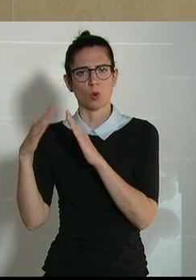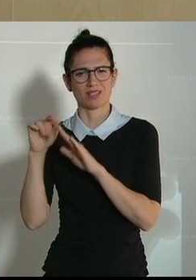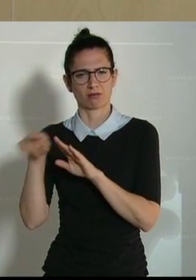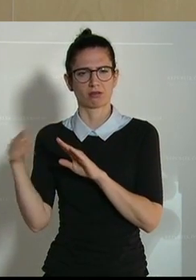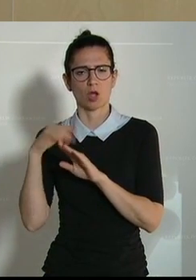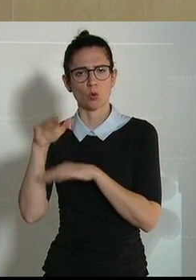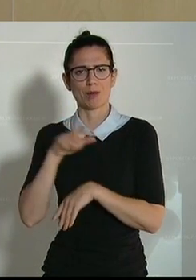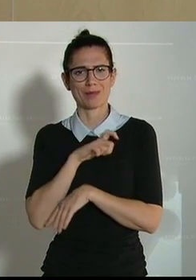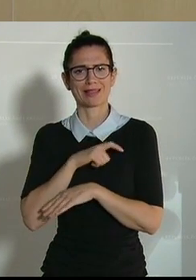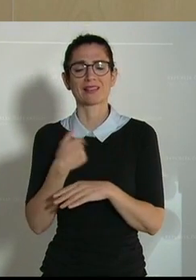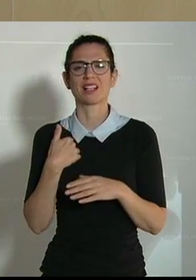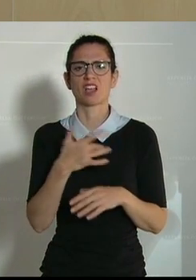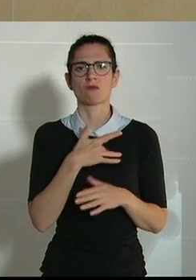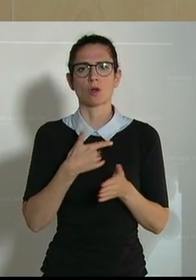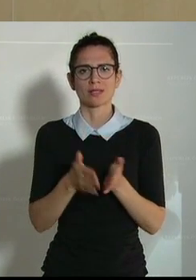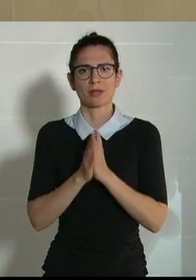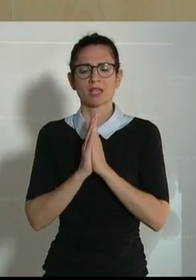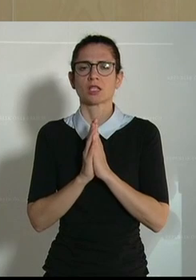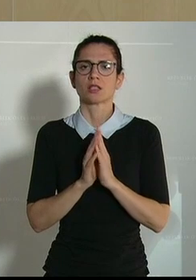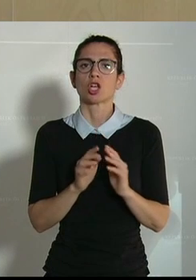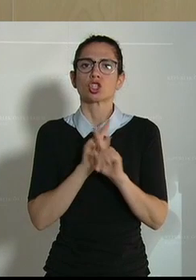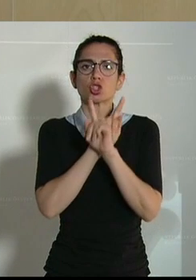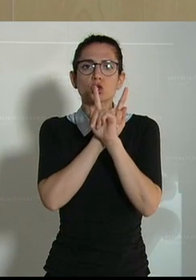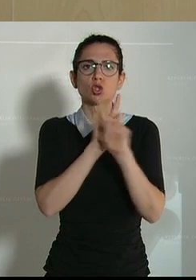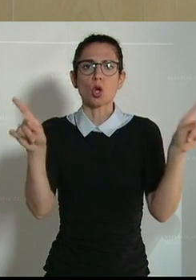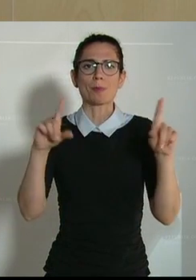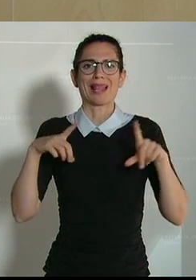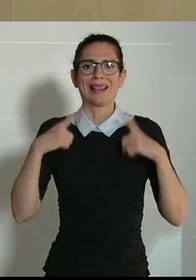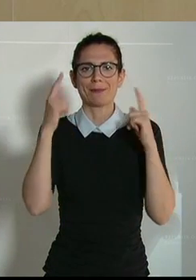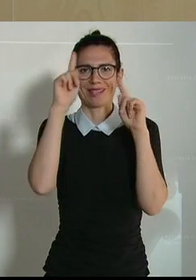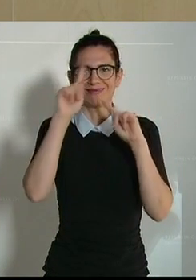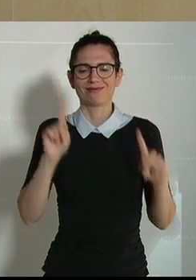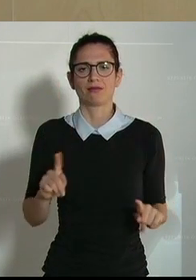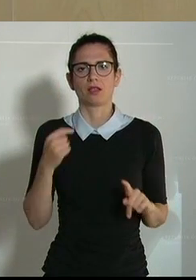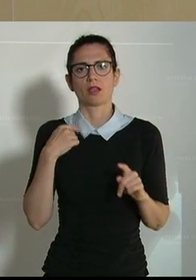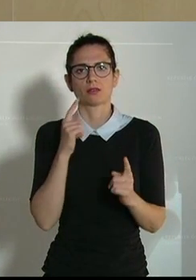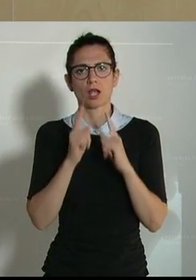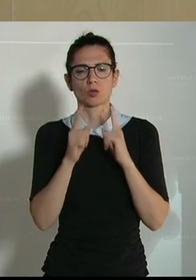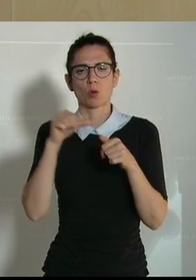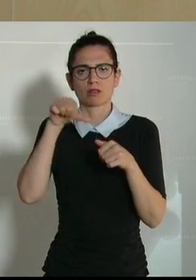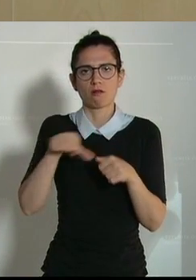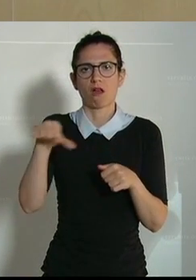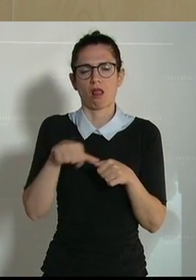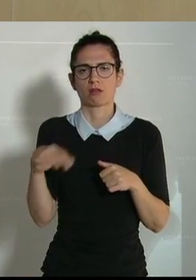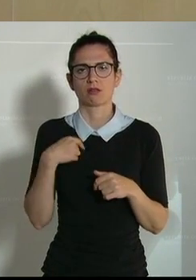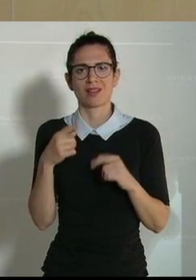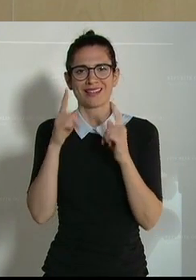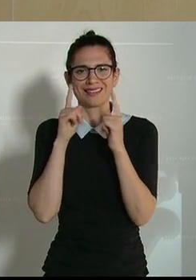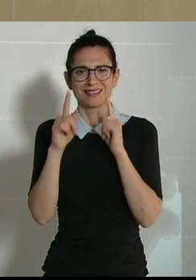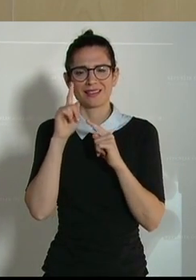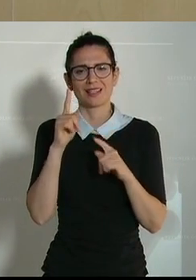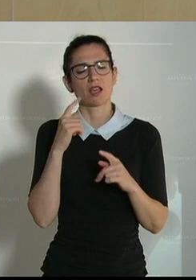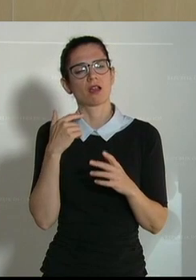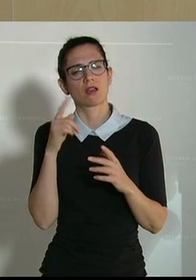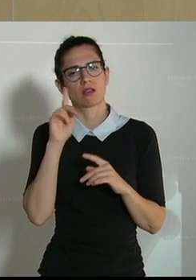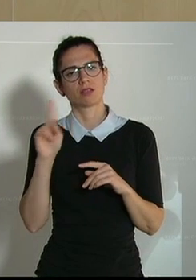überparteiliche Volksbegehren stoppt lebend Tier, Tiertransportqual, wonach Tiertransporte künftig nur